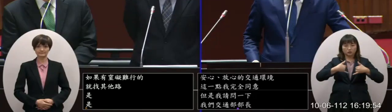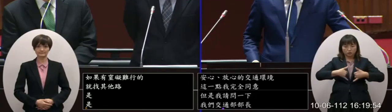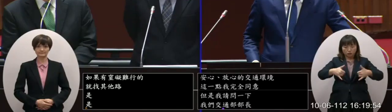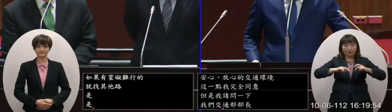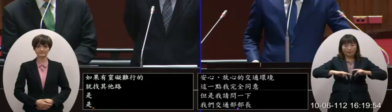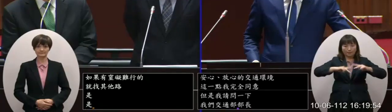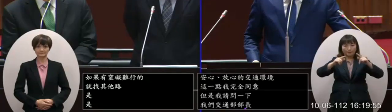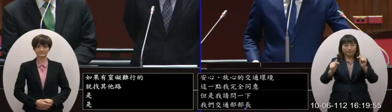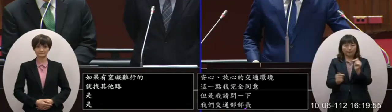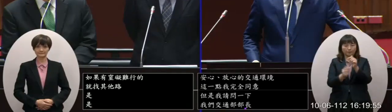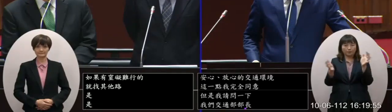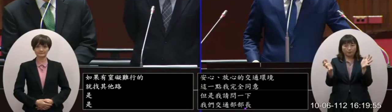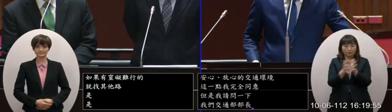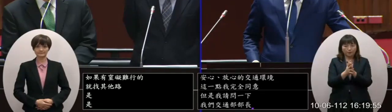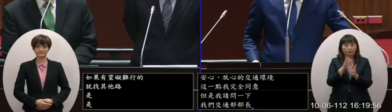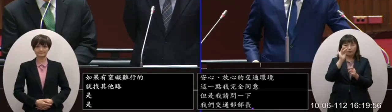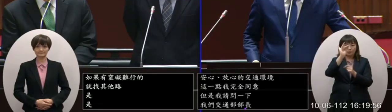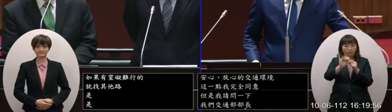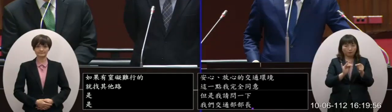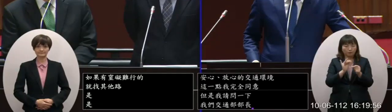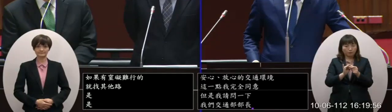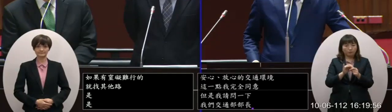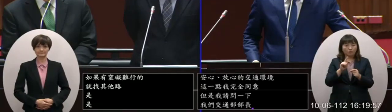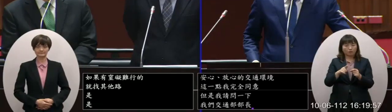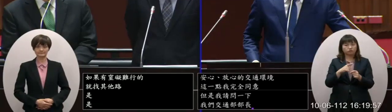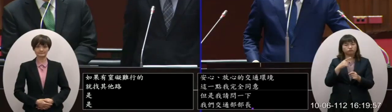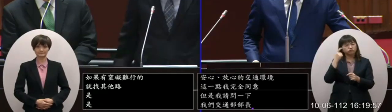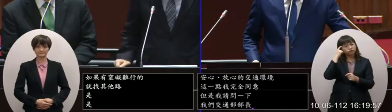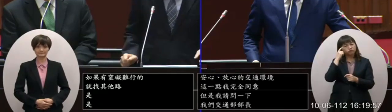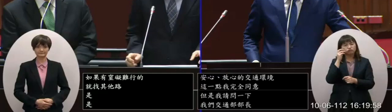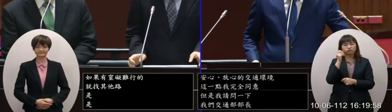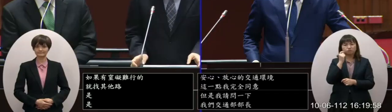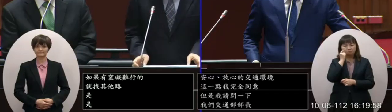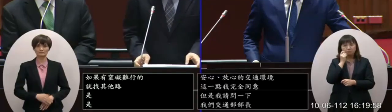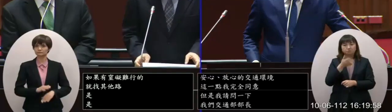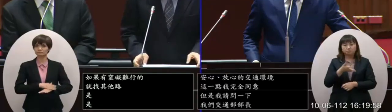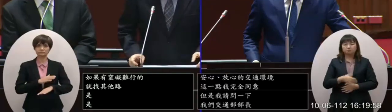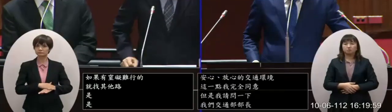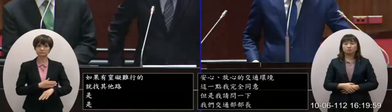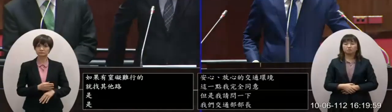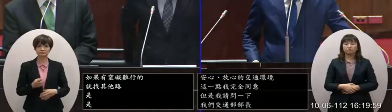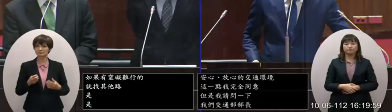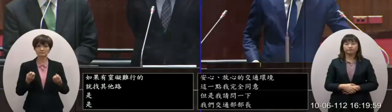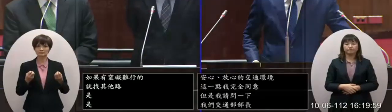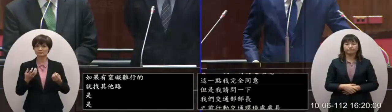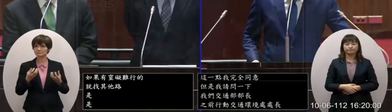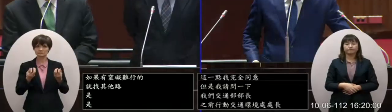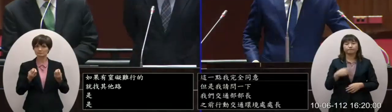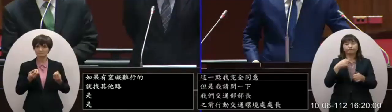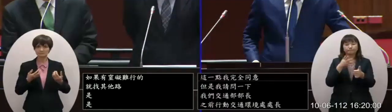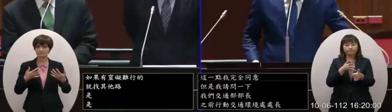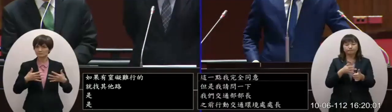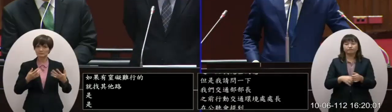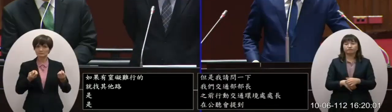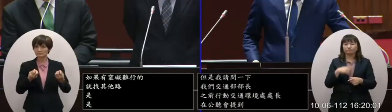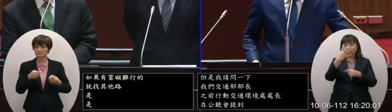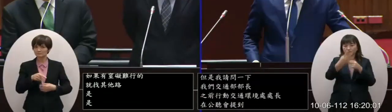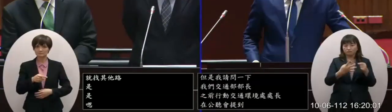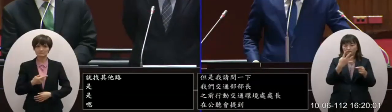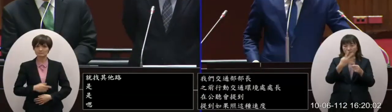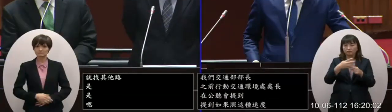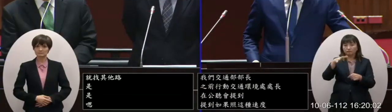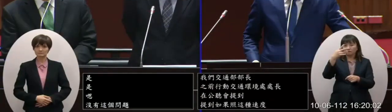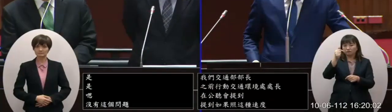間完全改善要一百年的時間沒有這麼悲觀吧沒有這個問題那我問一下這四